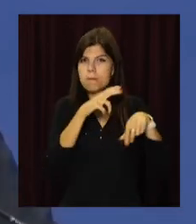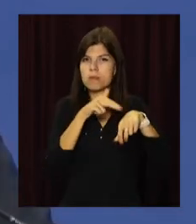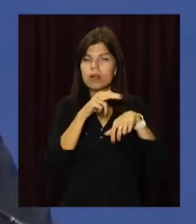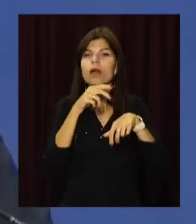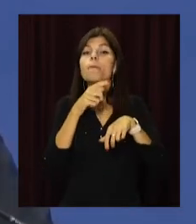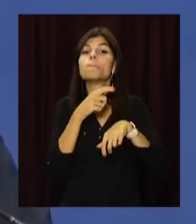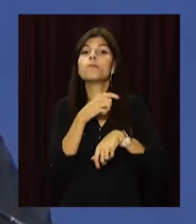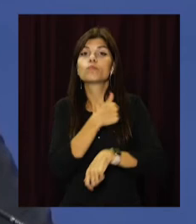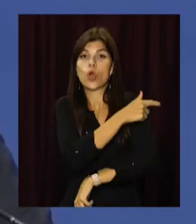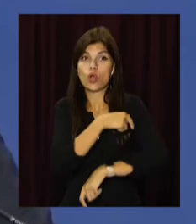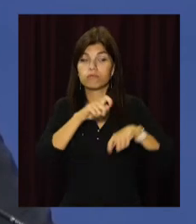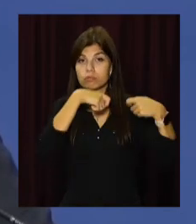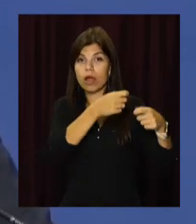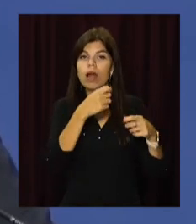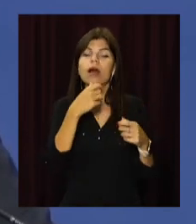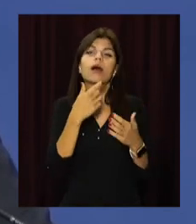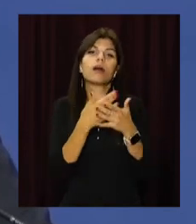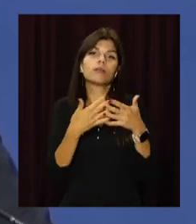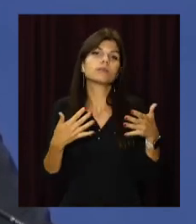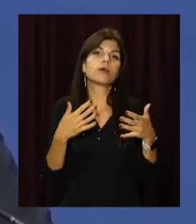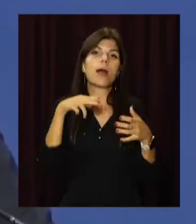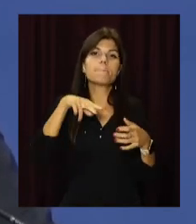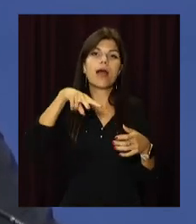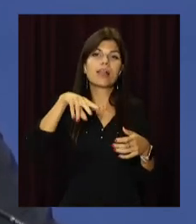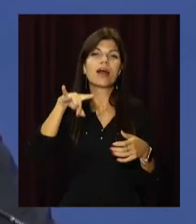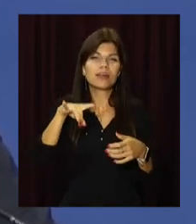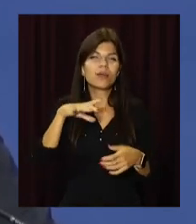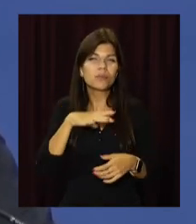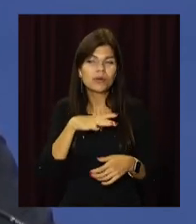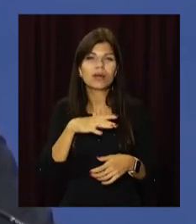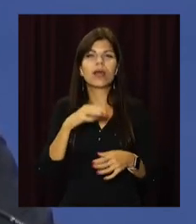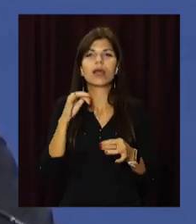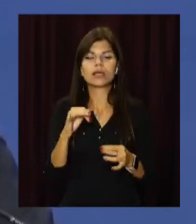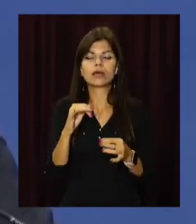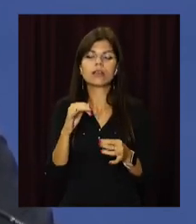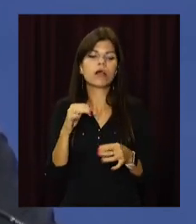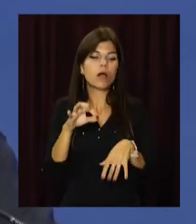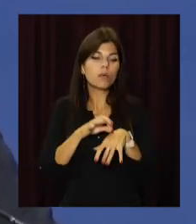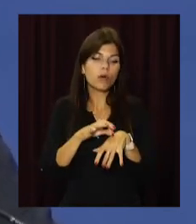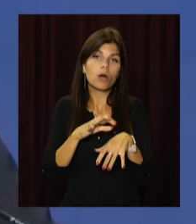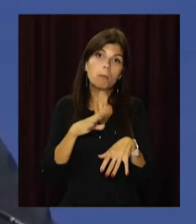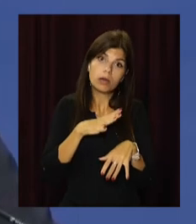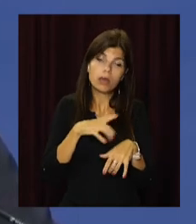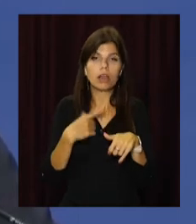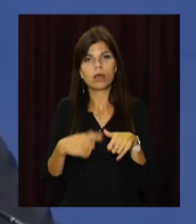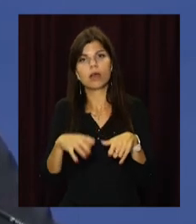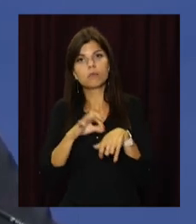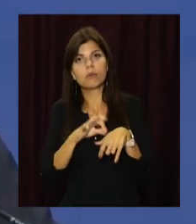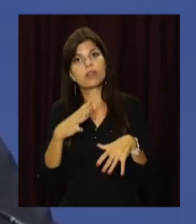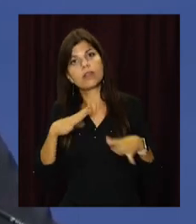проведене лабораторне тестування методом ПЛР і про статус перехворіла людина і